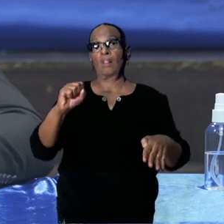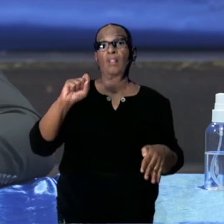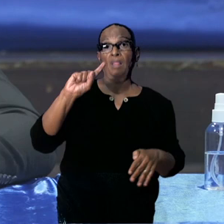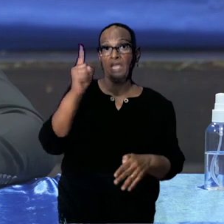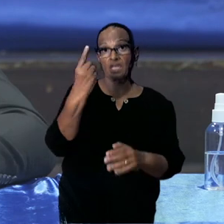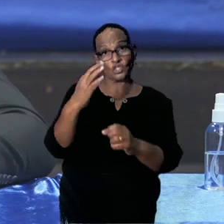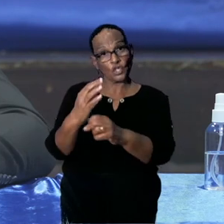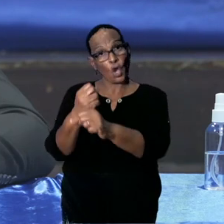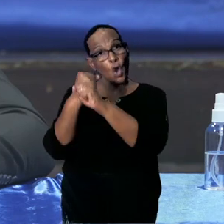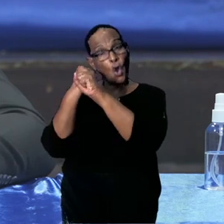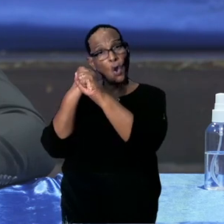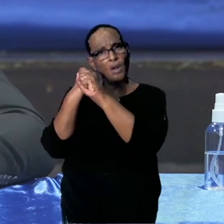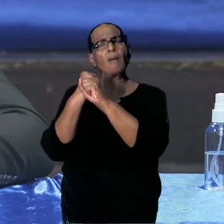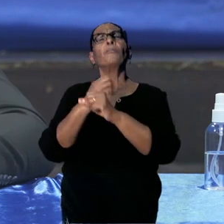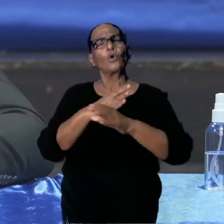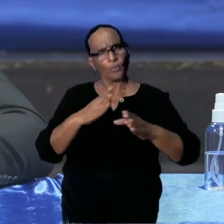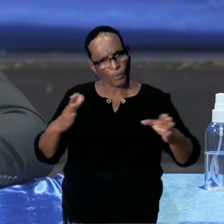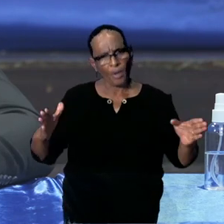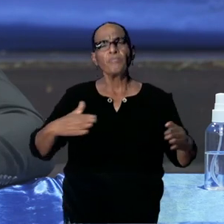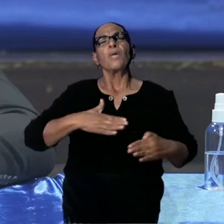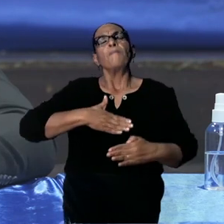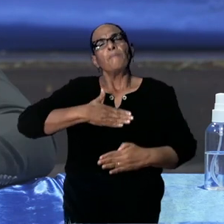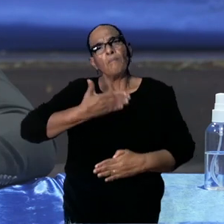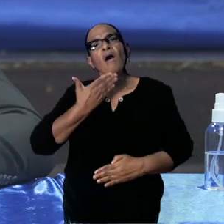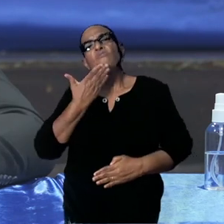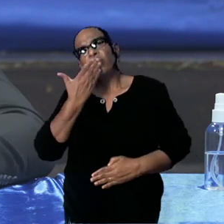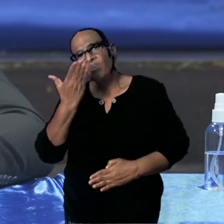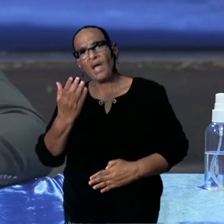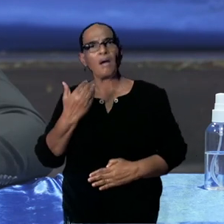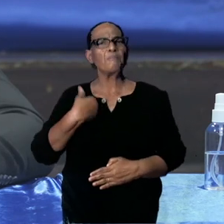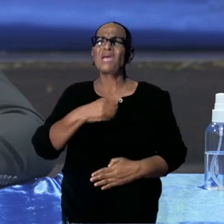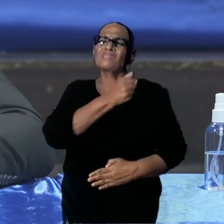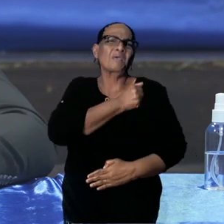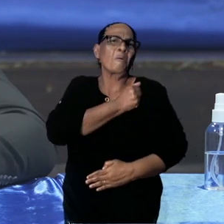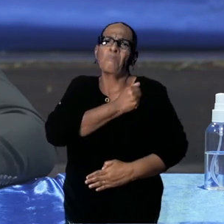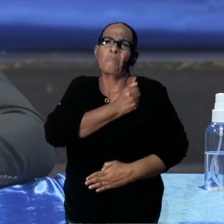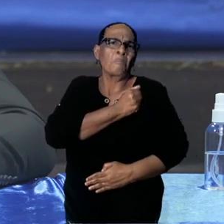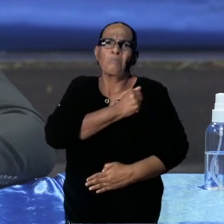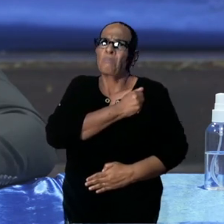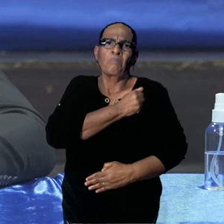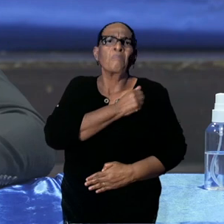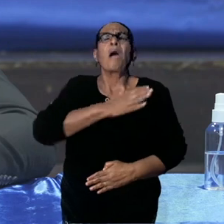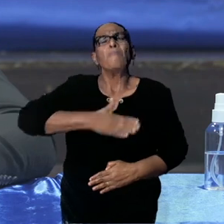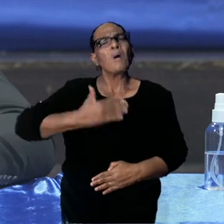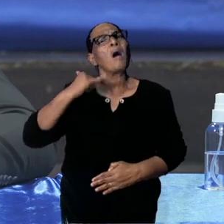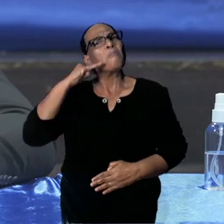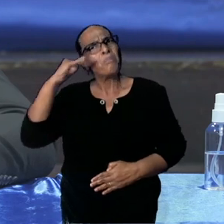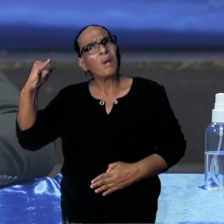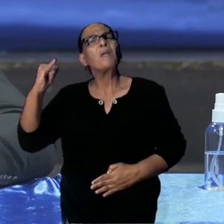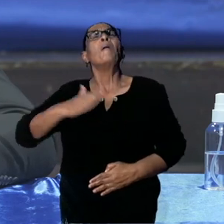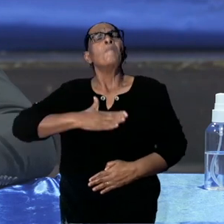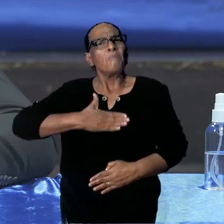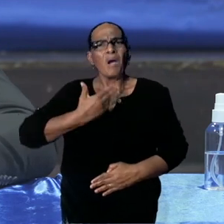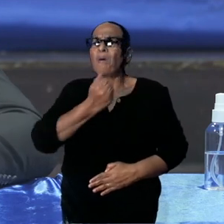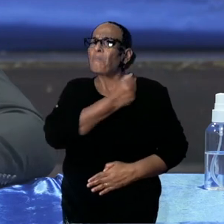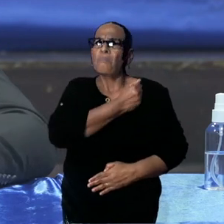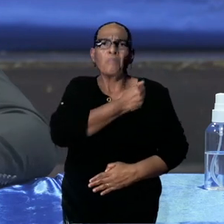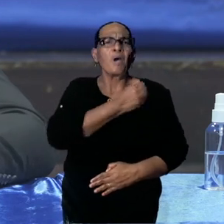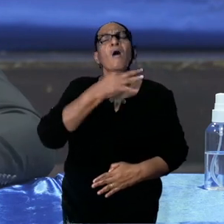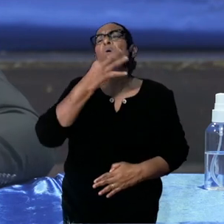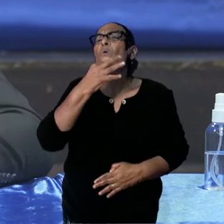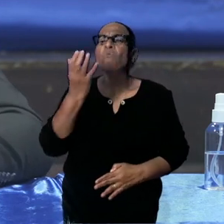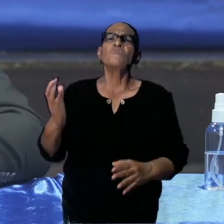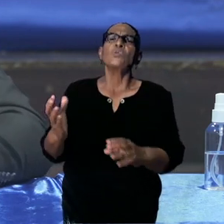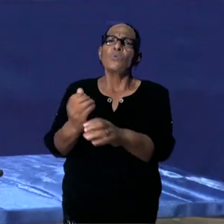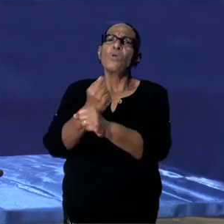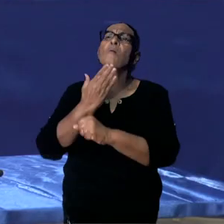of zo. Die ruimte is er. En men moet niet bang zijn om te bellen en hulp te vragen in geval het nodig is.